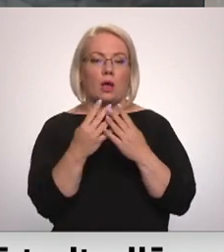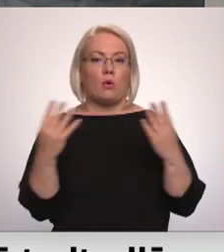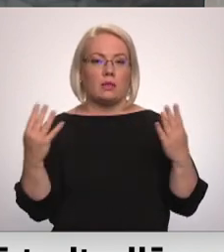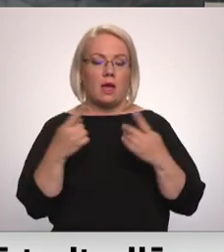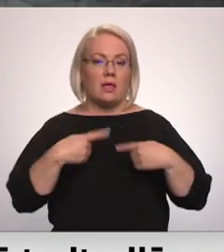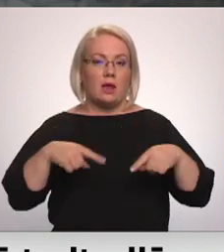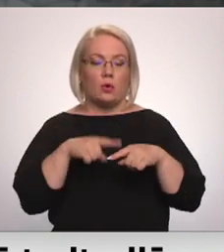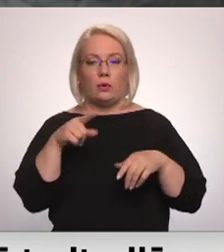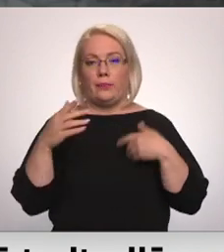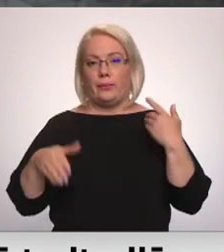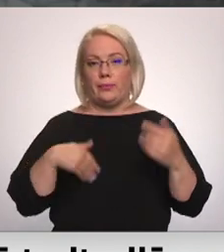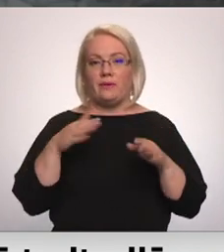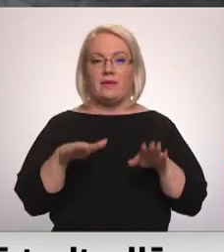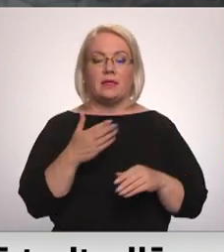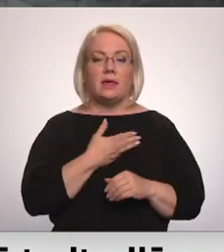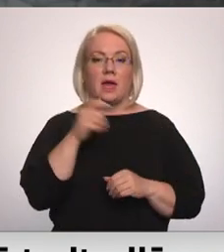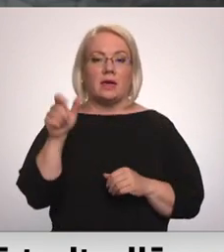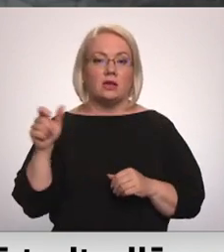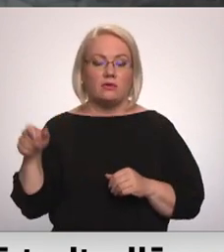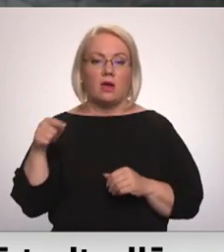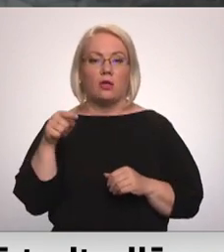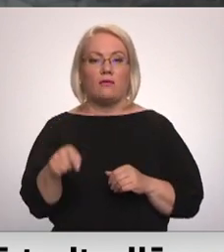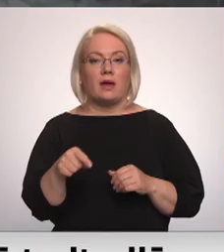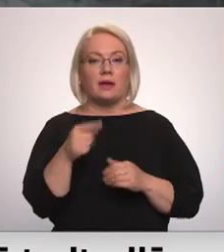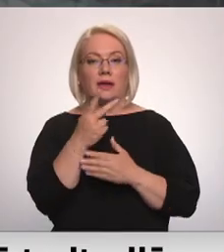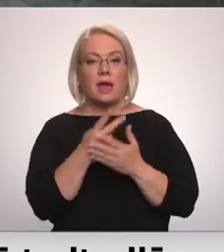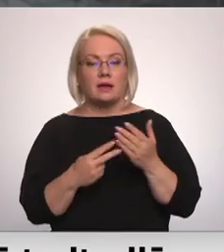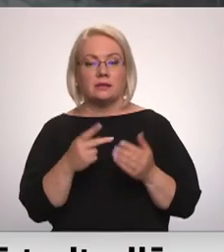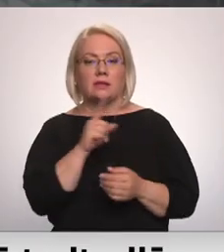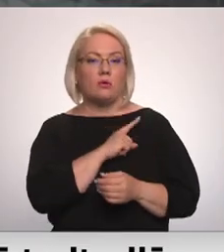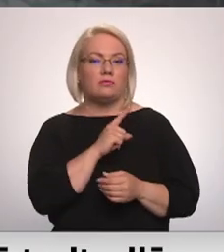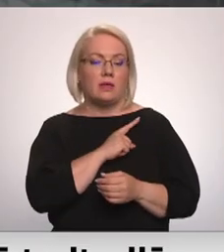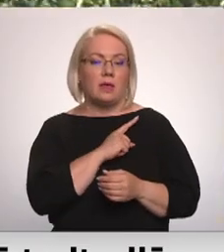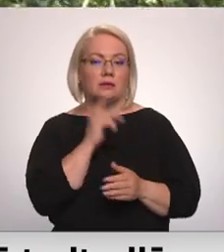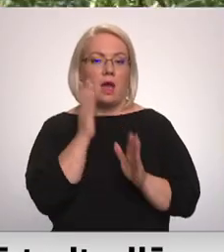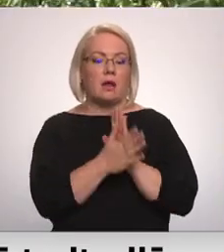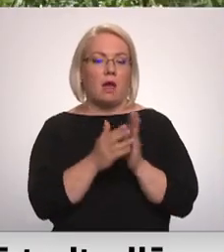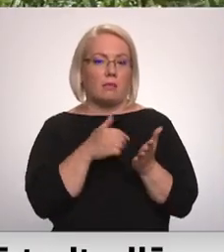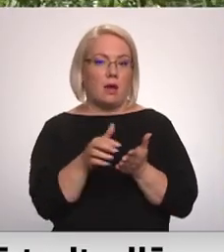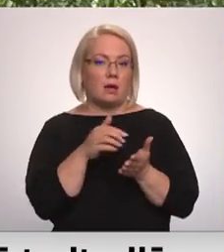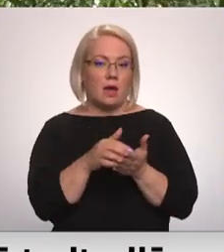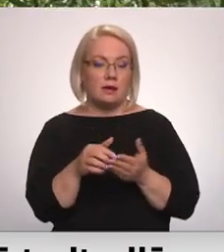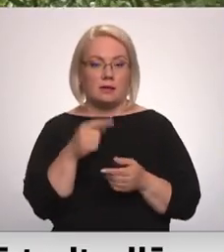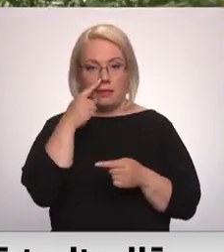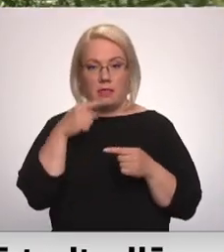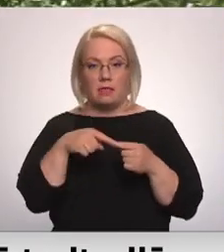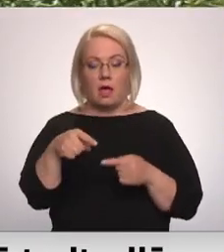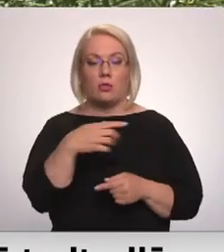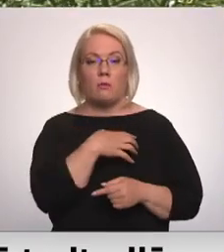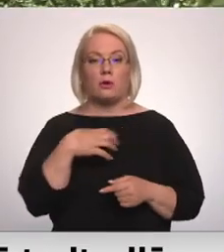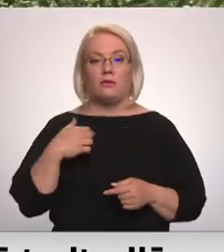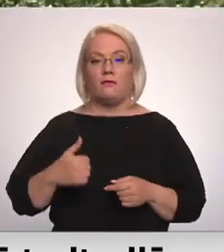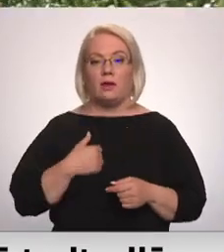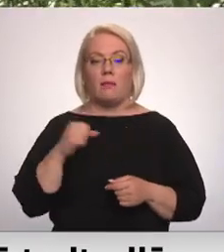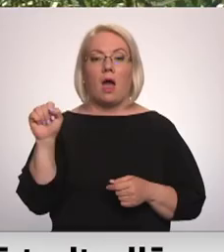iedzīvotājus, kas bažīs, kas staigņā var iekrist kāds neuzmanīgāks garām gājais. Netālu no pašvaldības uzņēmuma